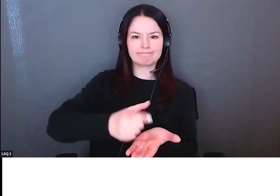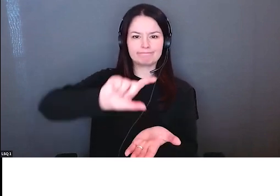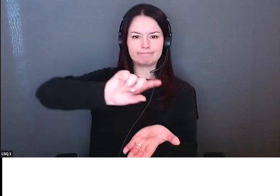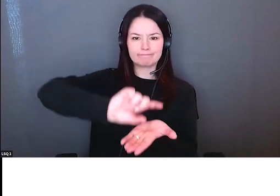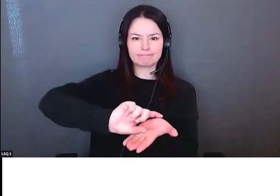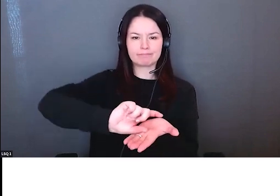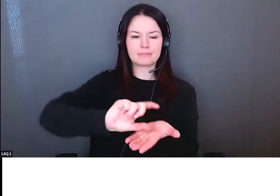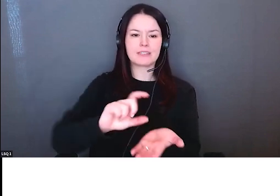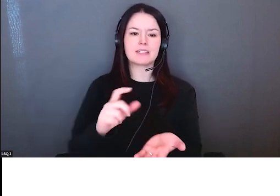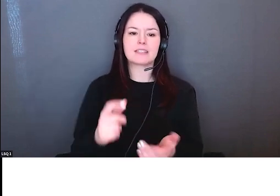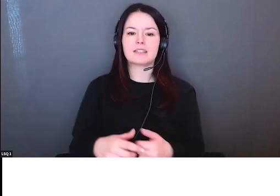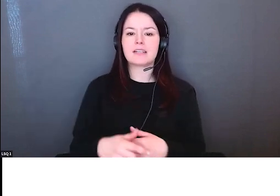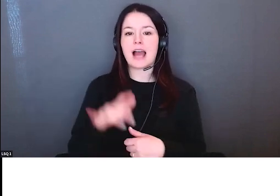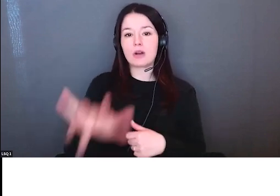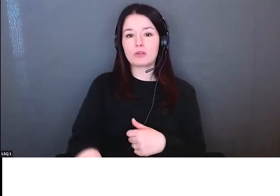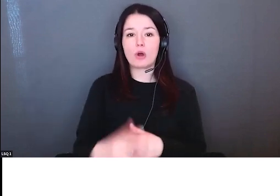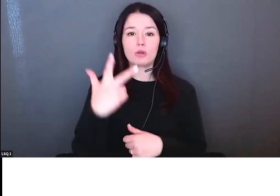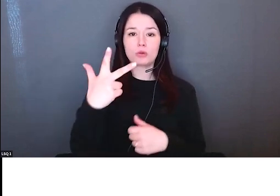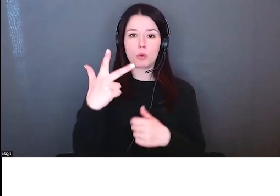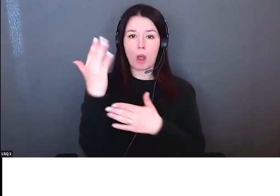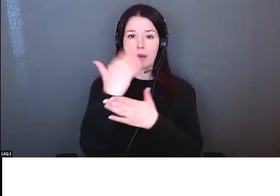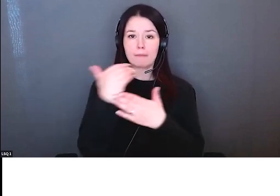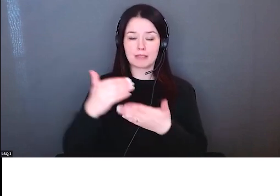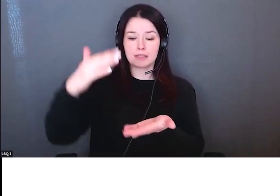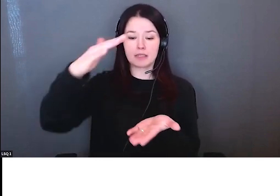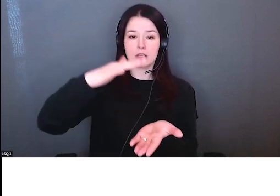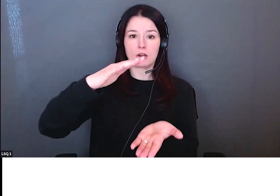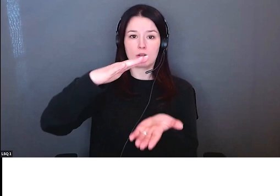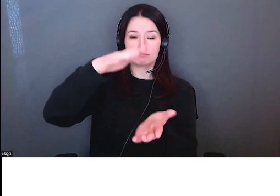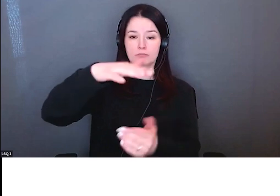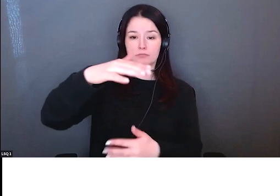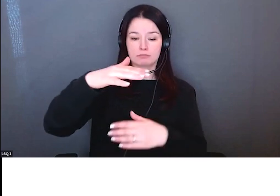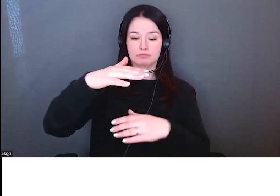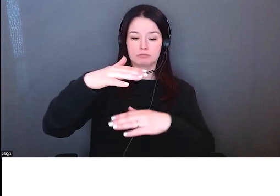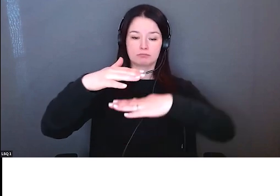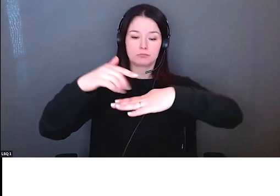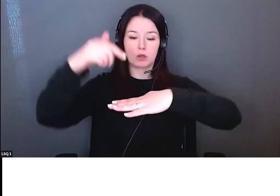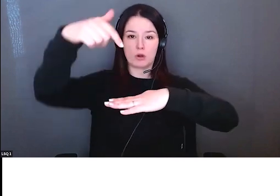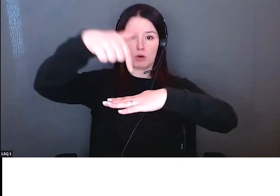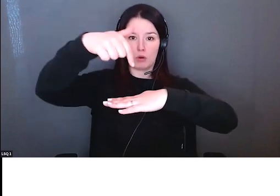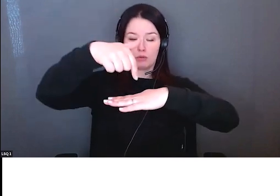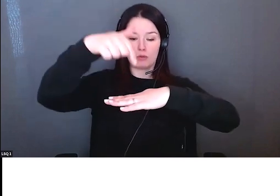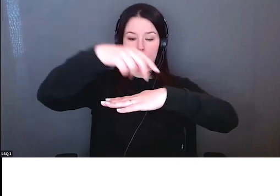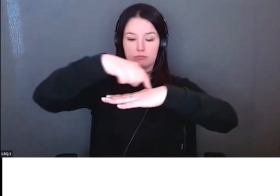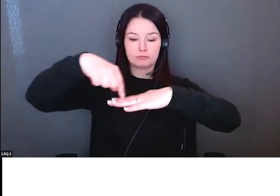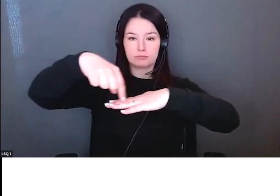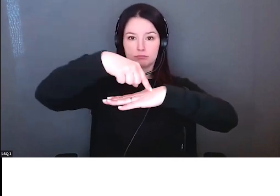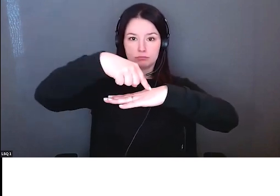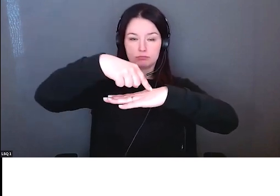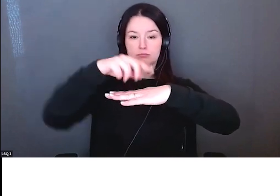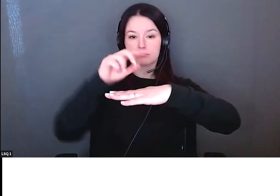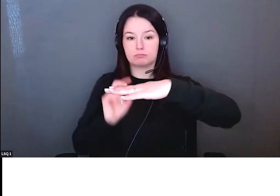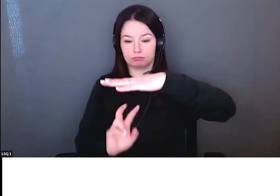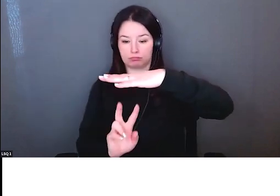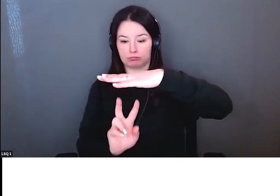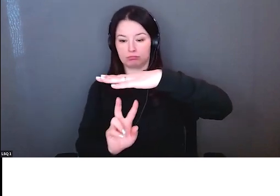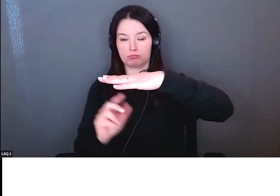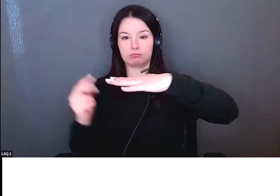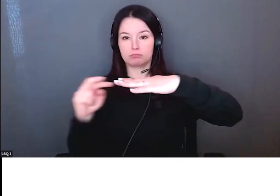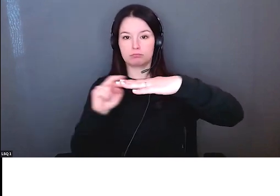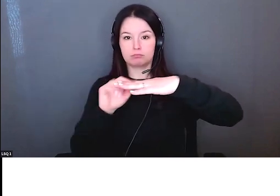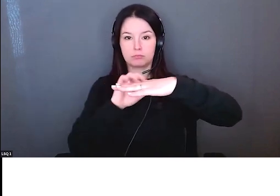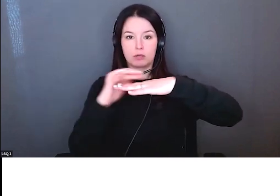-vous qu'il s'agit là de métaphores qui vous aident à répondre à la question c